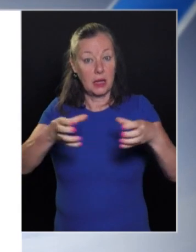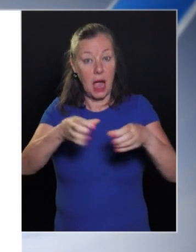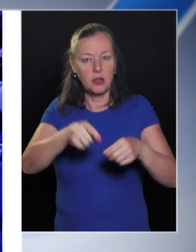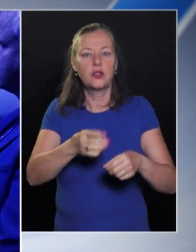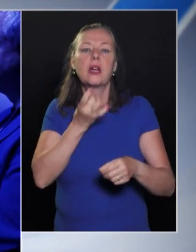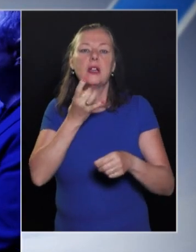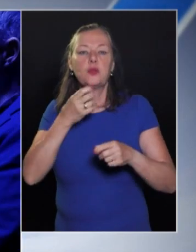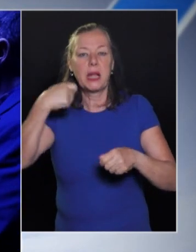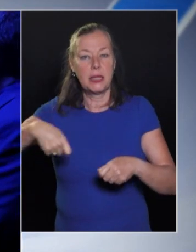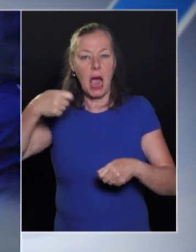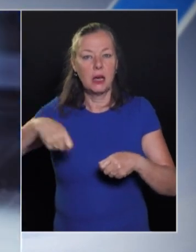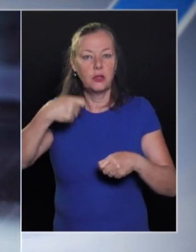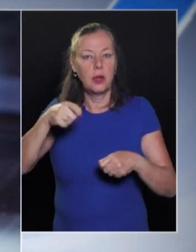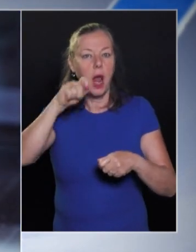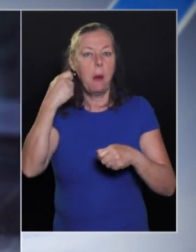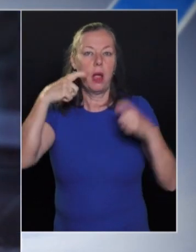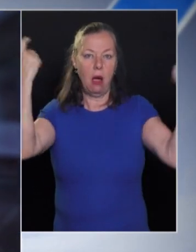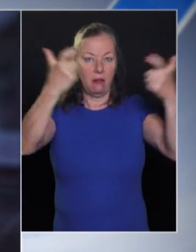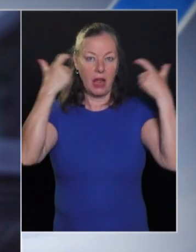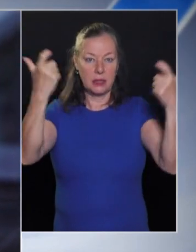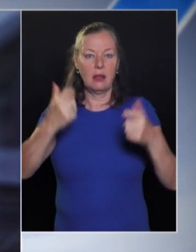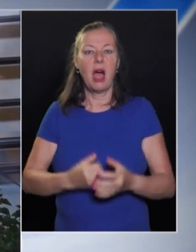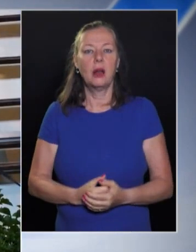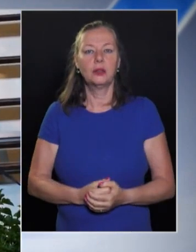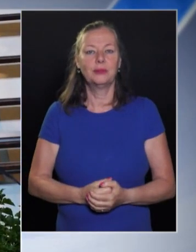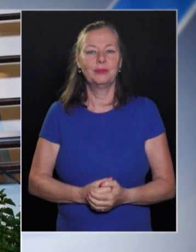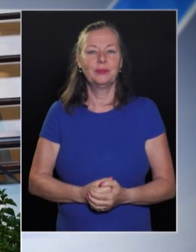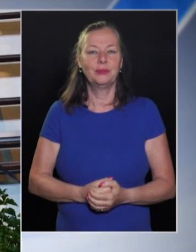Speciális filmesek a Magyar Mozgókép Fesztiválon.